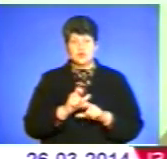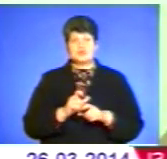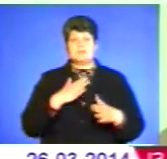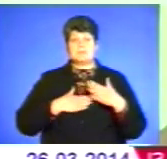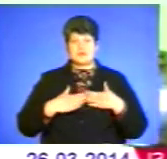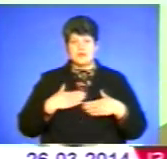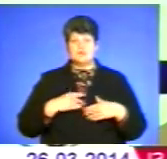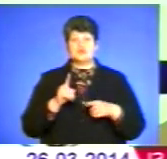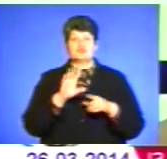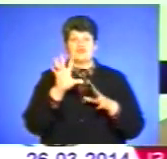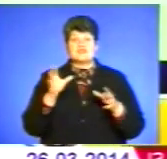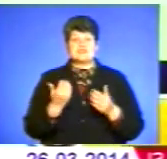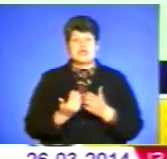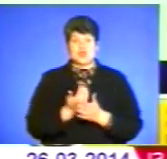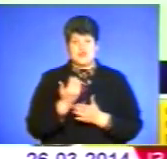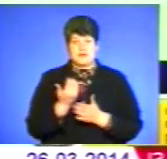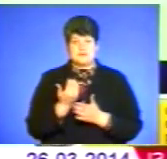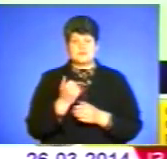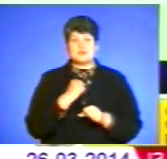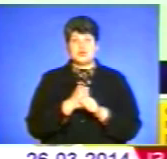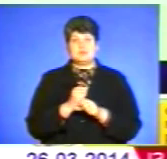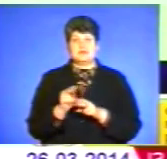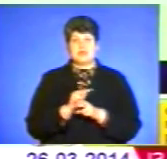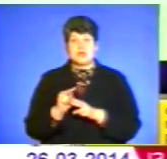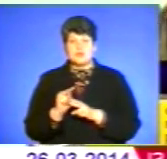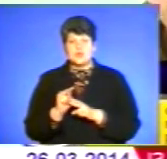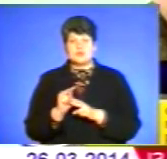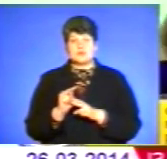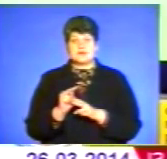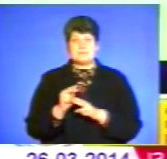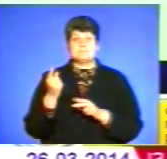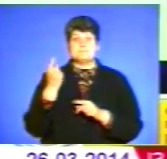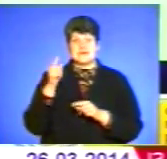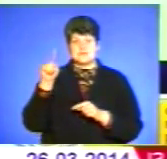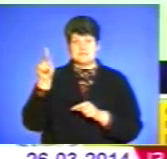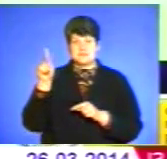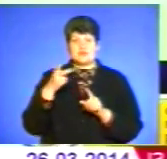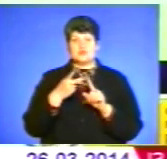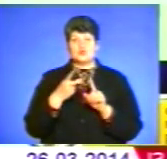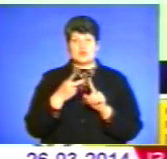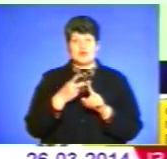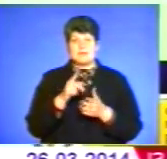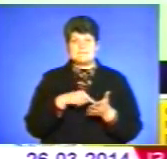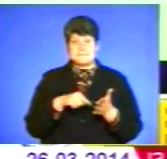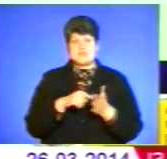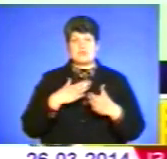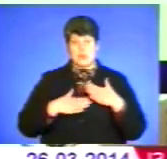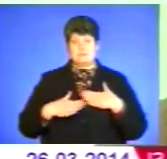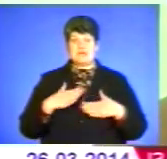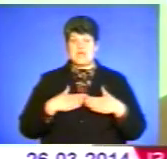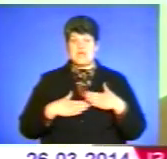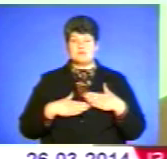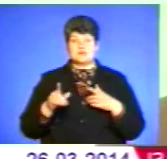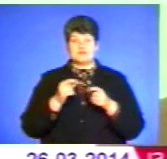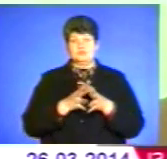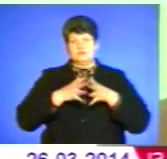те, що тут все нове, скажімо так, що зроблений ремонт – це перший пункт. І другий пункт – саме місто приємне. Воно